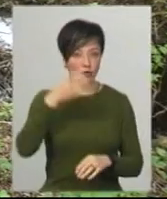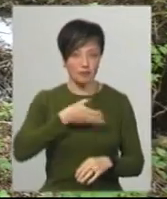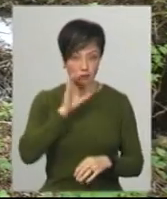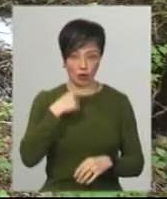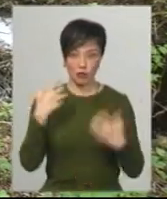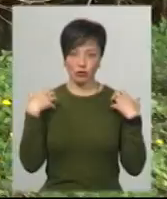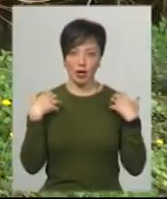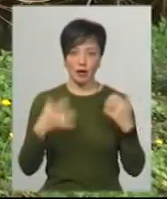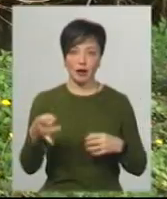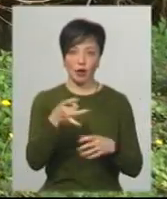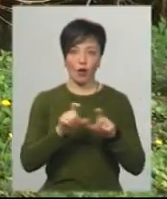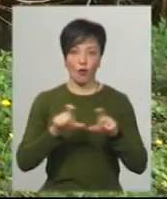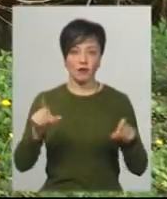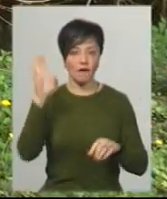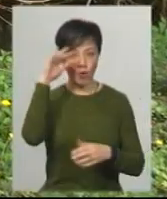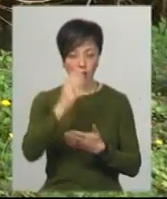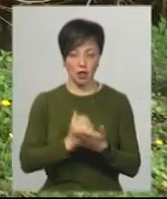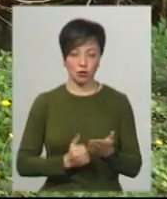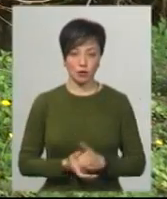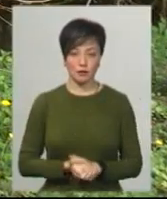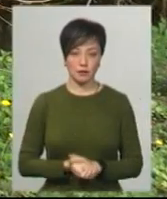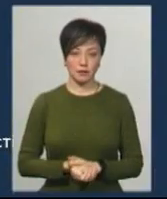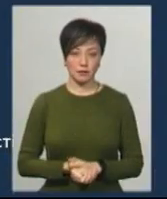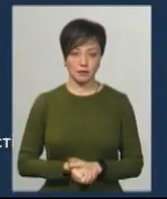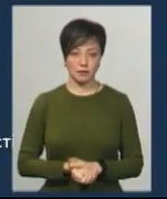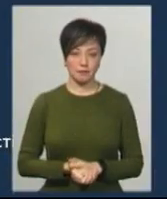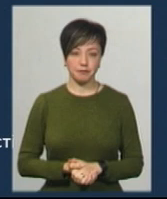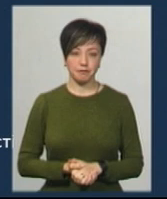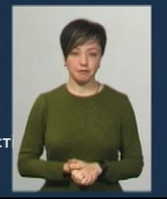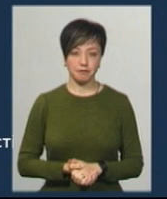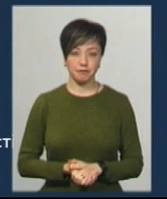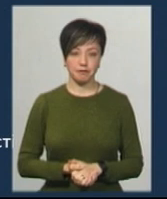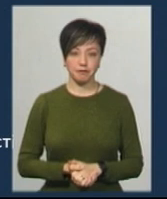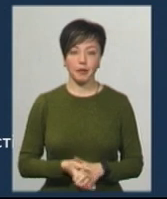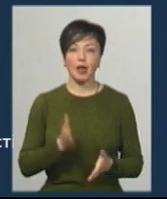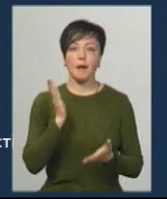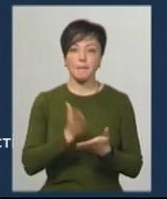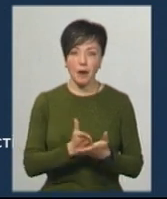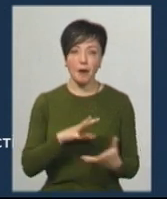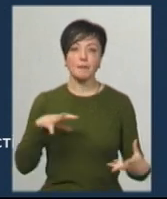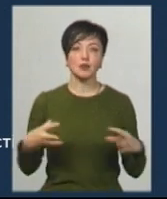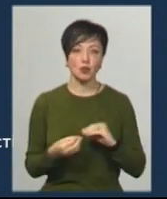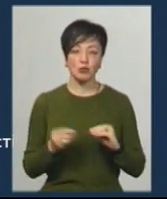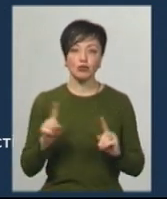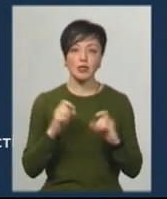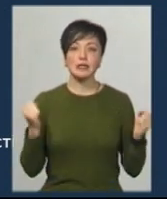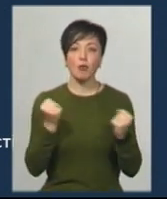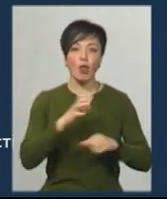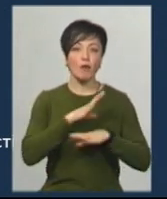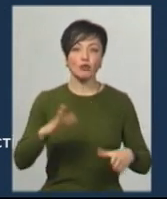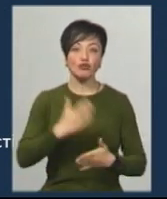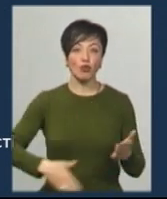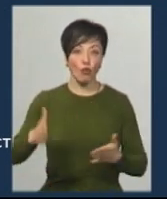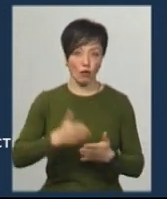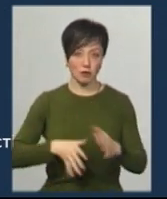регіонального офісу водних ресурсів у Хмельницькій області Юрій Демінський. Маємо наслідок того, що зимою не було зовсім